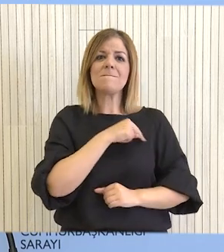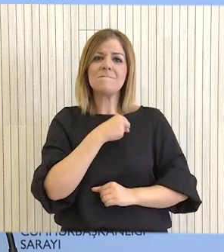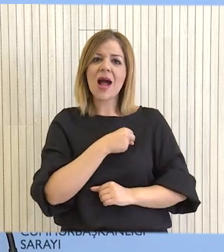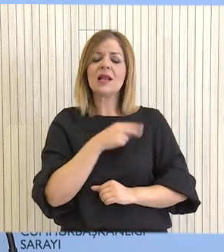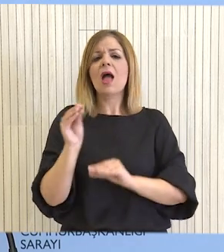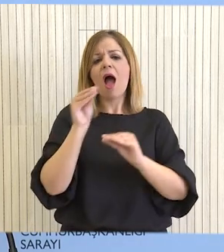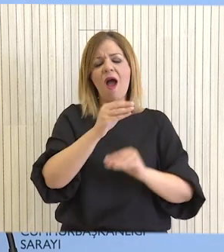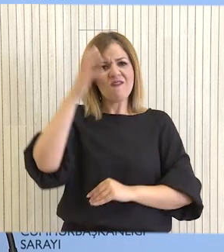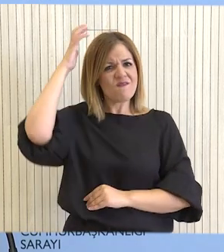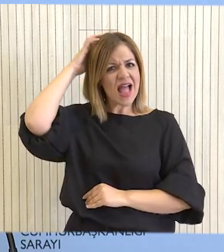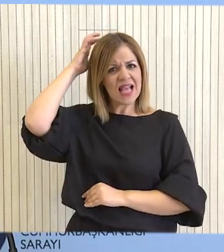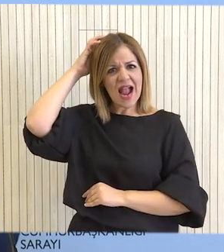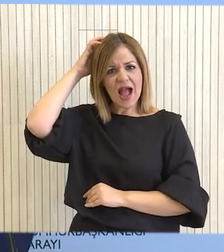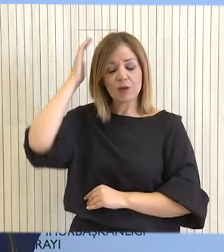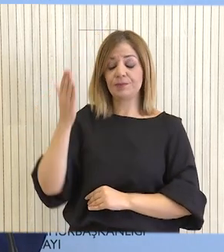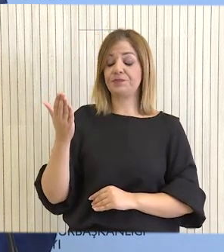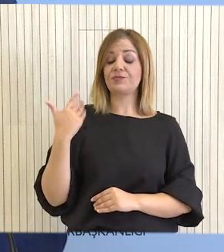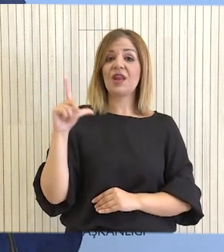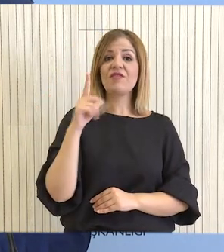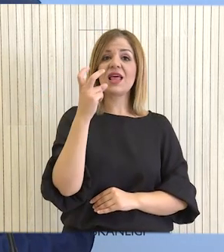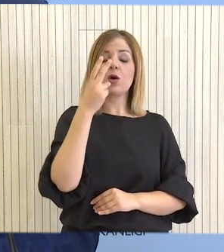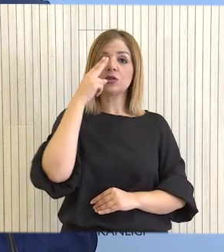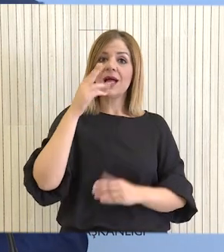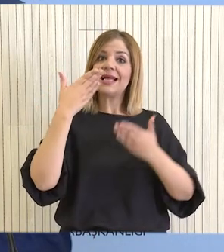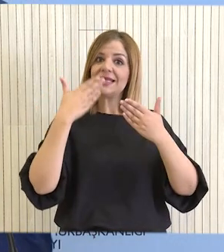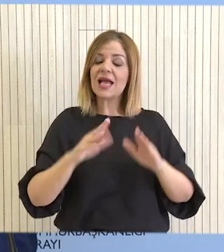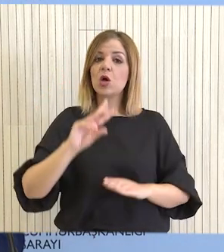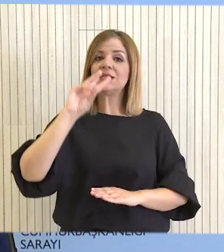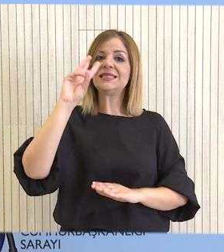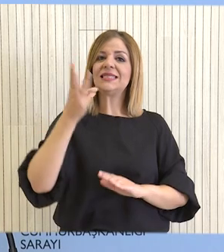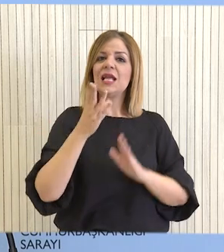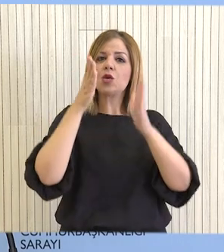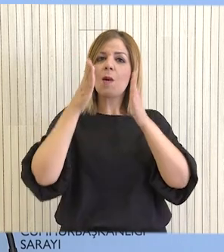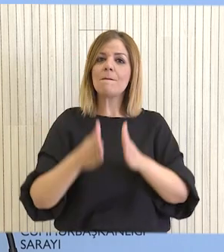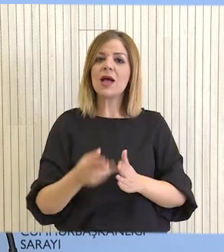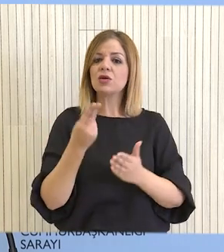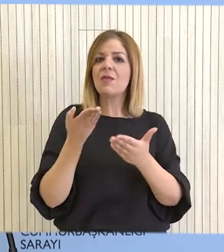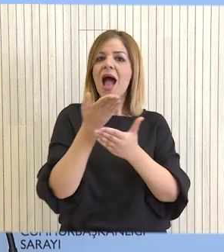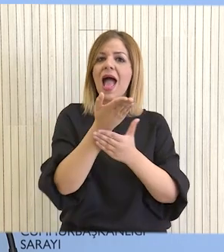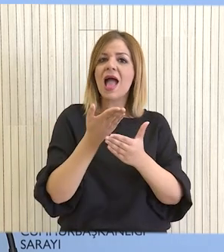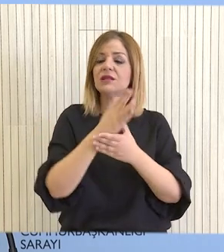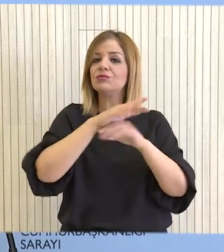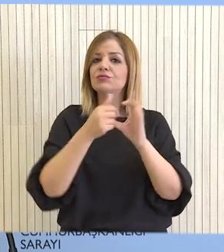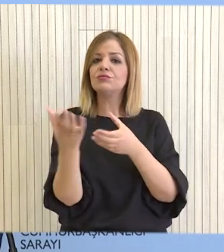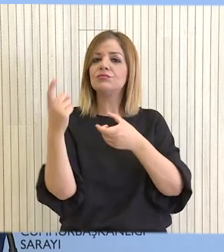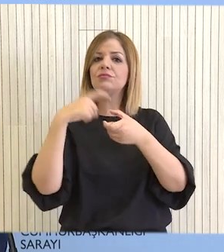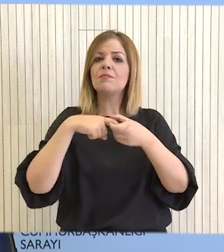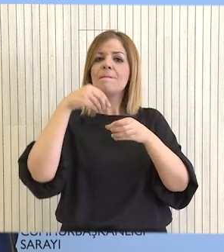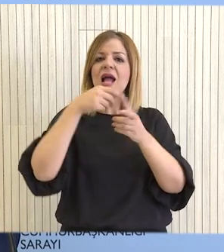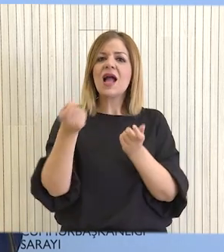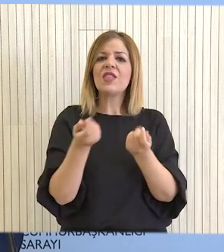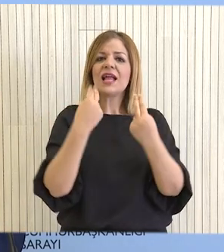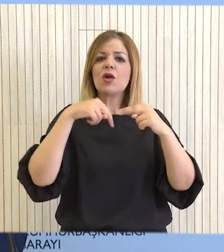Ολοκληρώθηκε την Δευτέρα 20 Νοεμβρίου η τρίτη και τελευταία διαδικασία αυτής της φάσης που αφορά την εκδήλωση ενδιαφέροντος για συμμετοχή στα διοικητικά